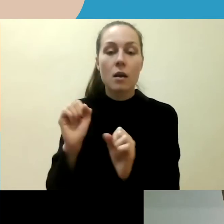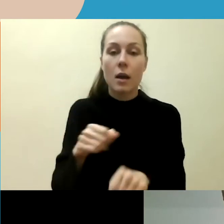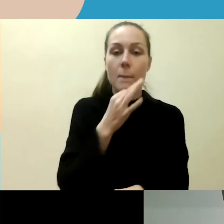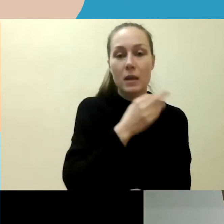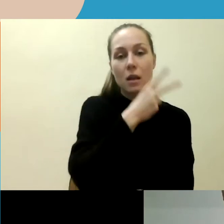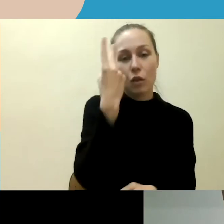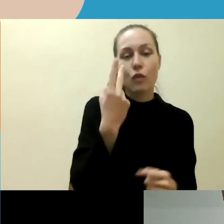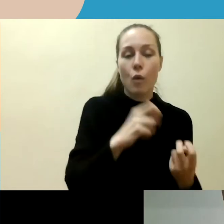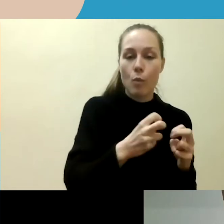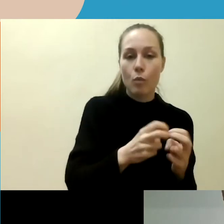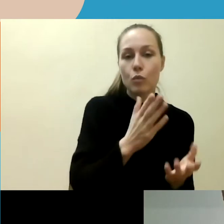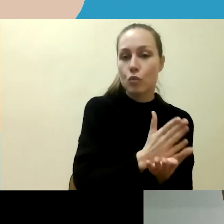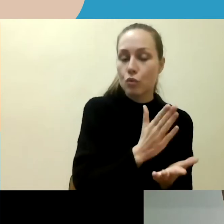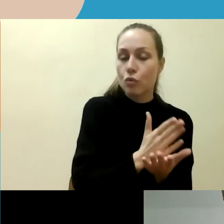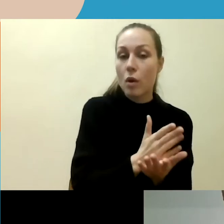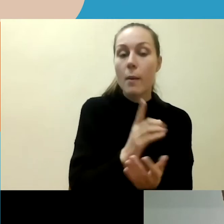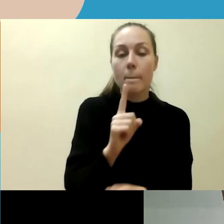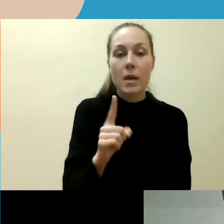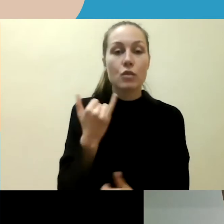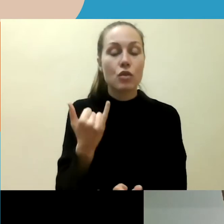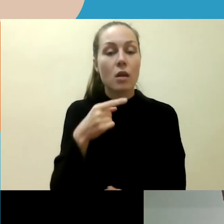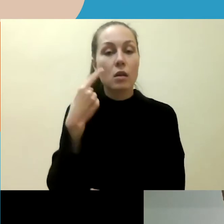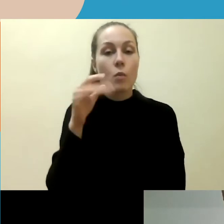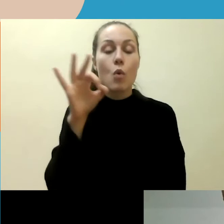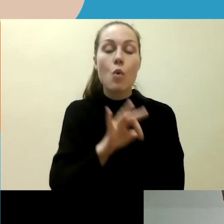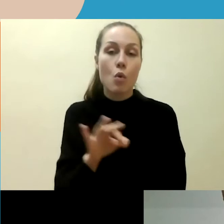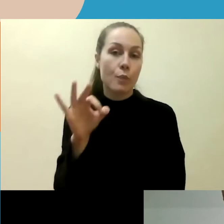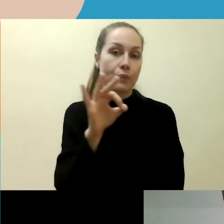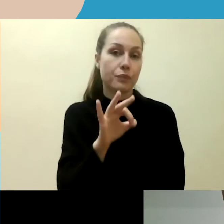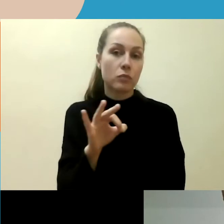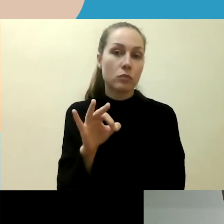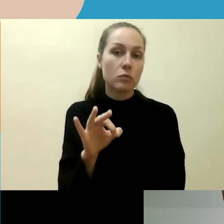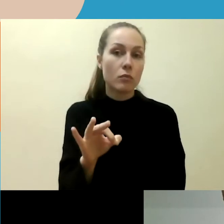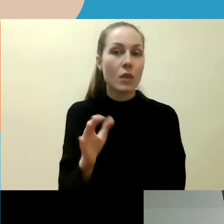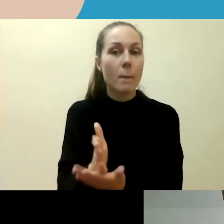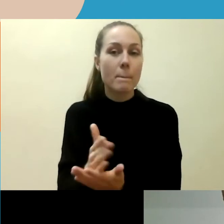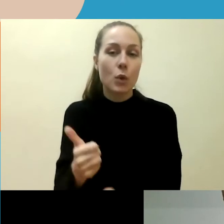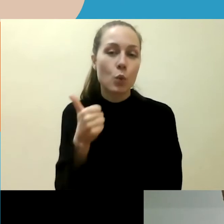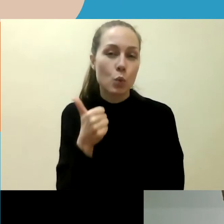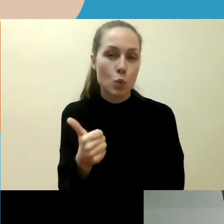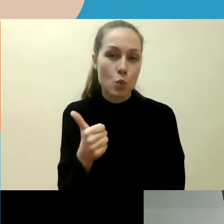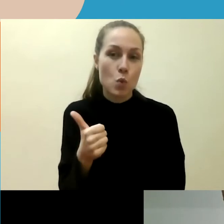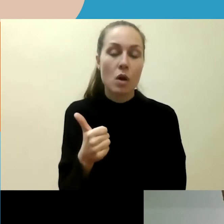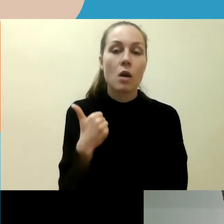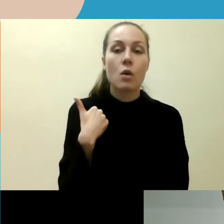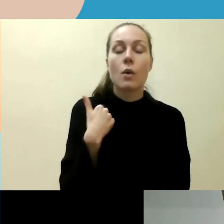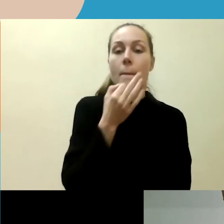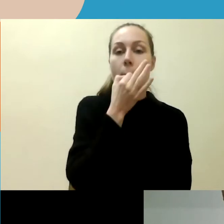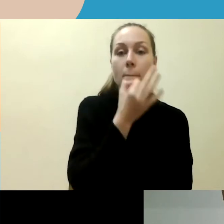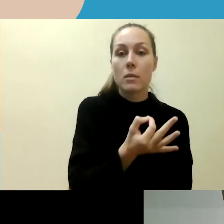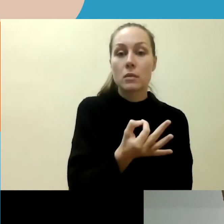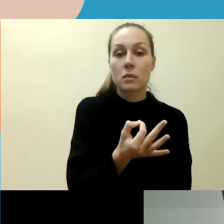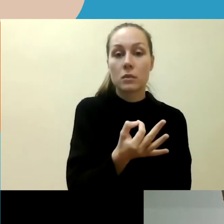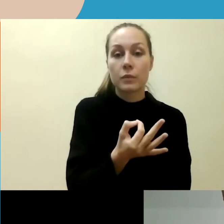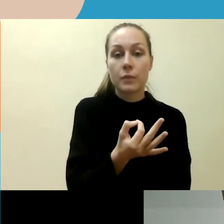Bet kita vertus, kadangi šiandien kalbame apie vis dėlto gerasias praktikas, tai aš noriu pastebėti, kad kas susijęs su dvai